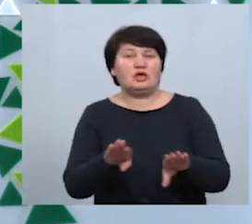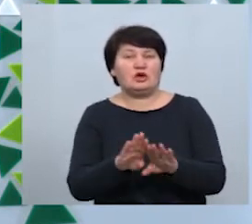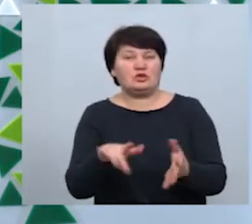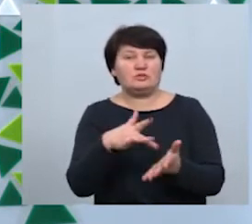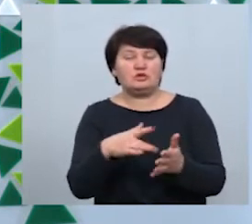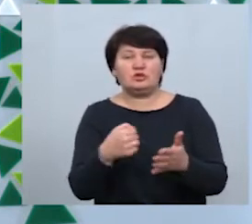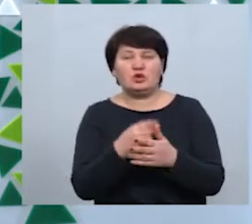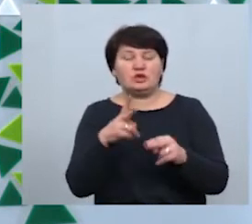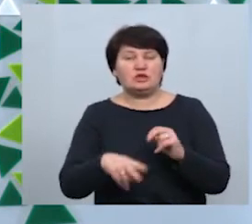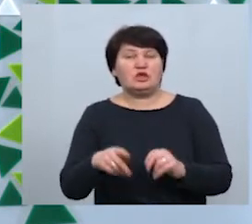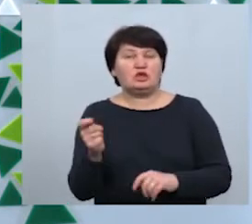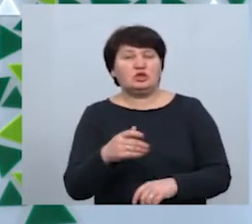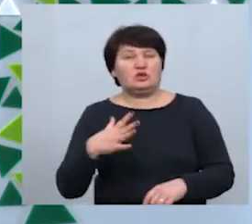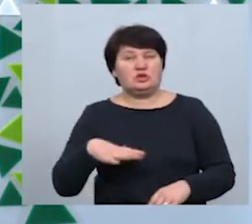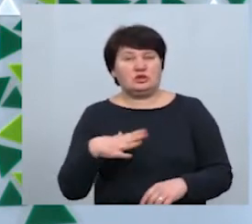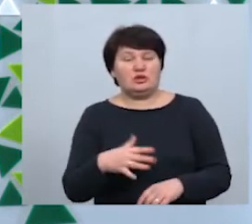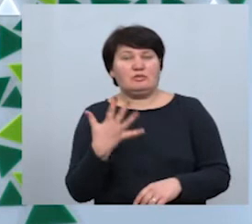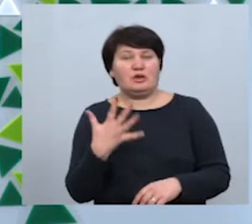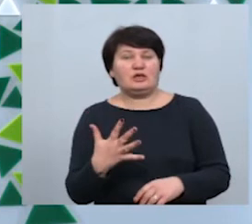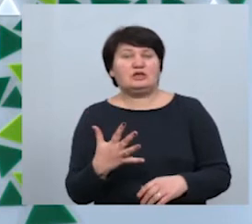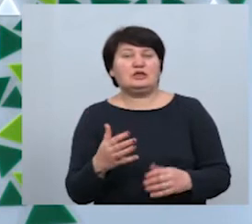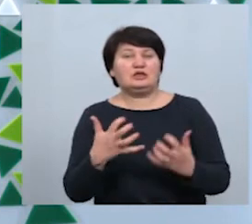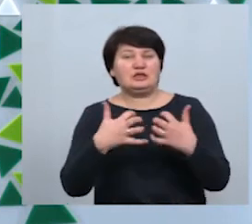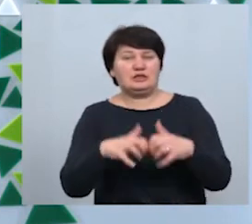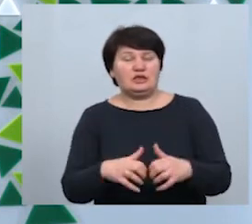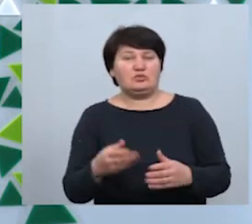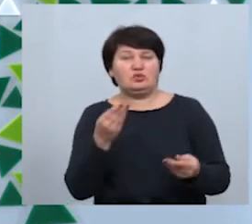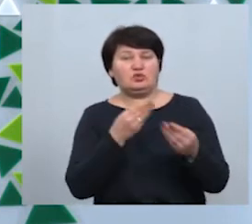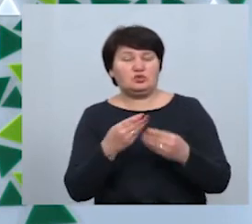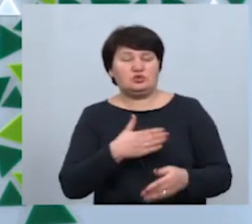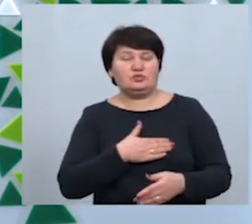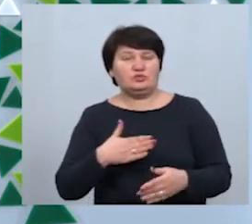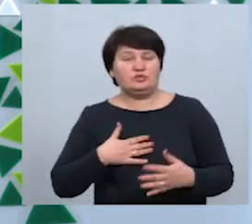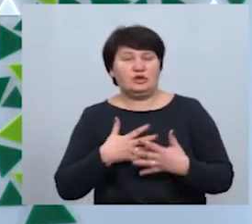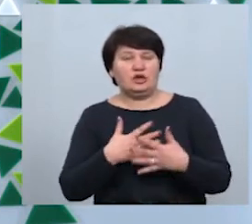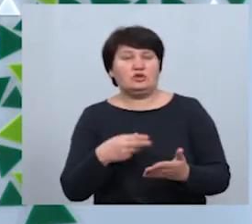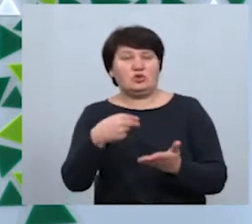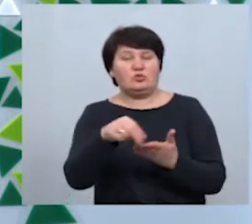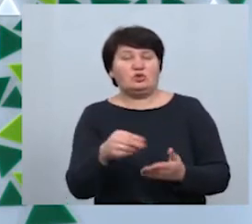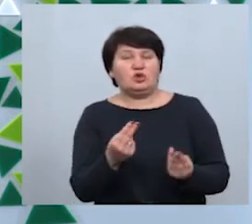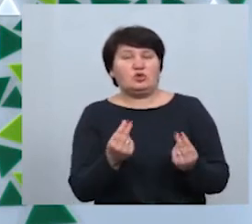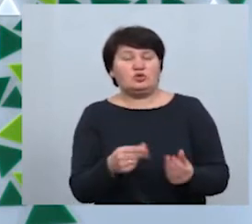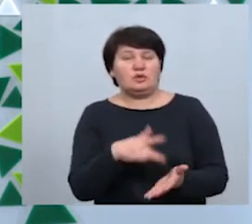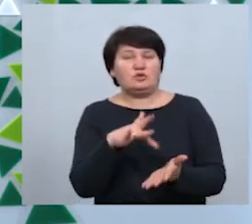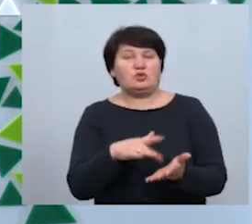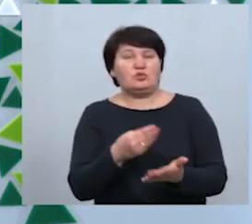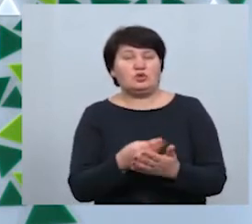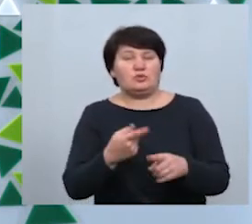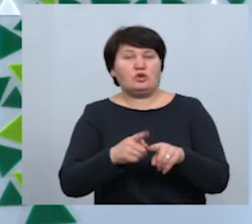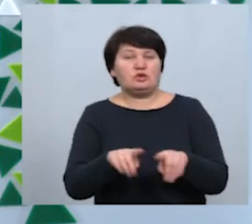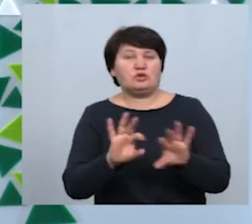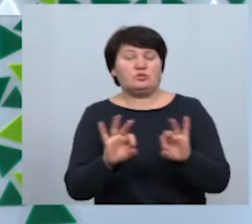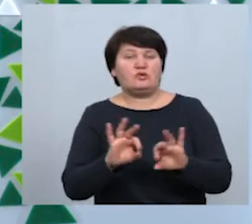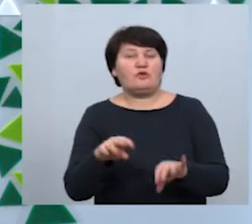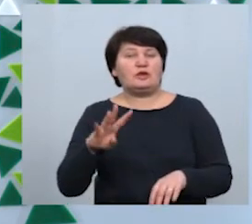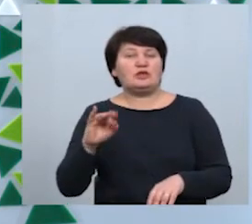кінця тижня очікує 5 систем штучної вентиляції легень, закуплених за кошти міського бюджету. Про це сказав міський голова Івано-Франківська Руслан Марцінків.